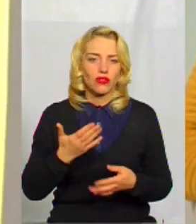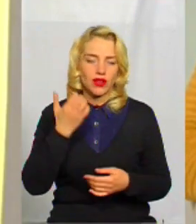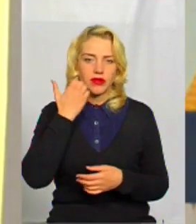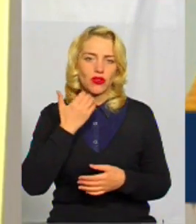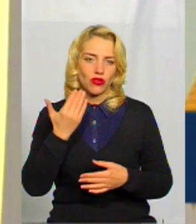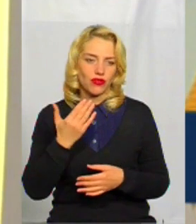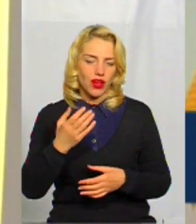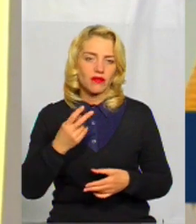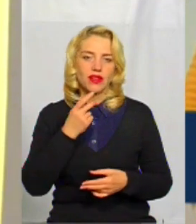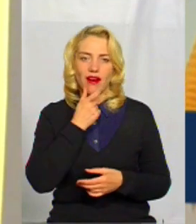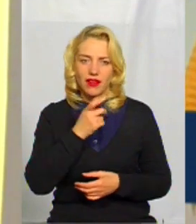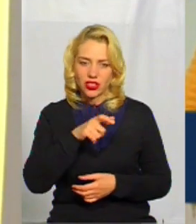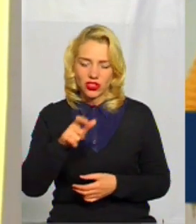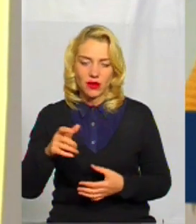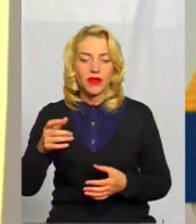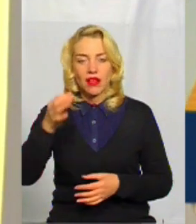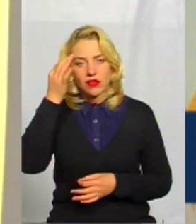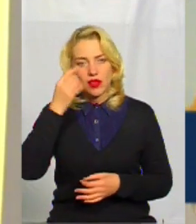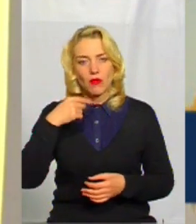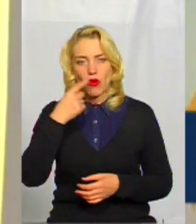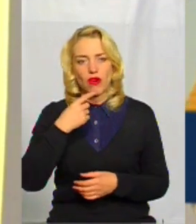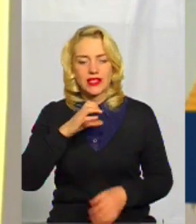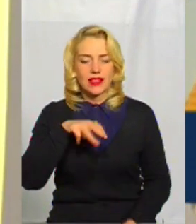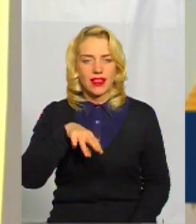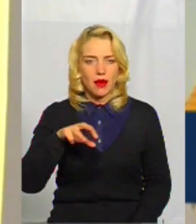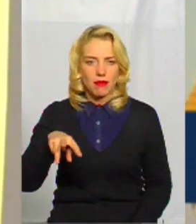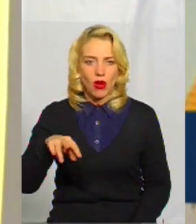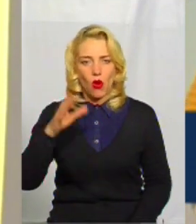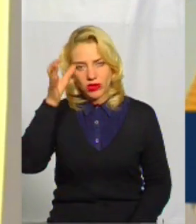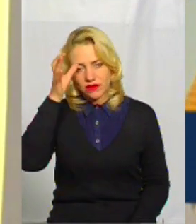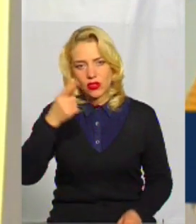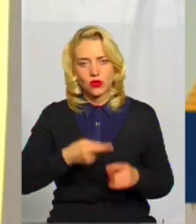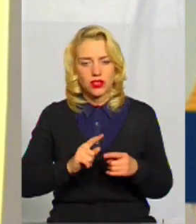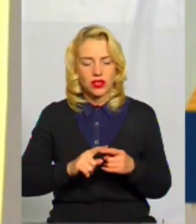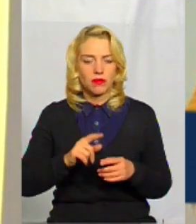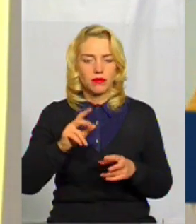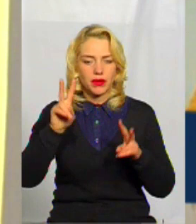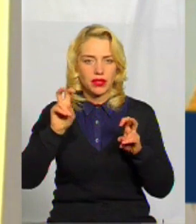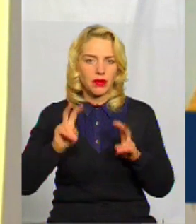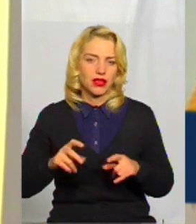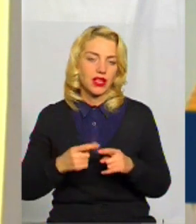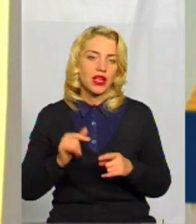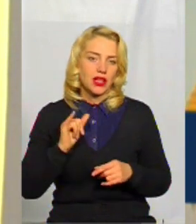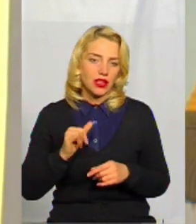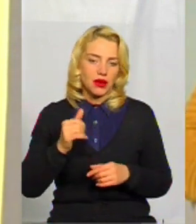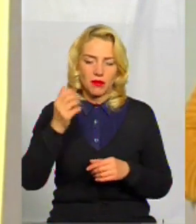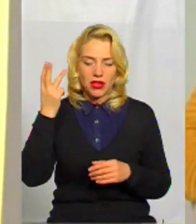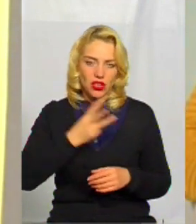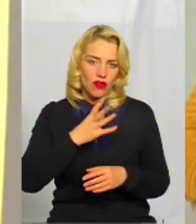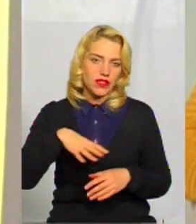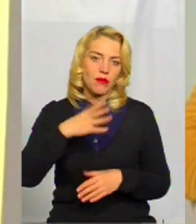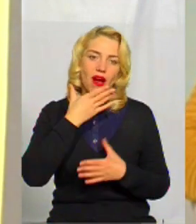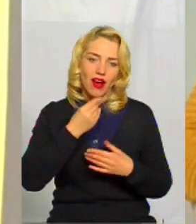радіослухачам. Нагадаю, що сьогодні мова йшла про STEM-освіту, про STEM-предмети. Бажаю всім гарного